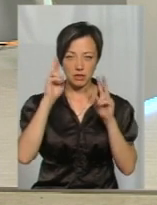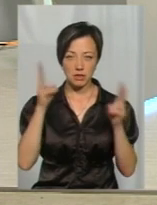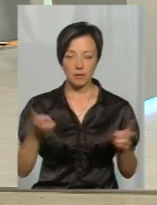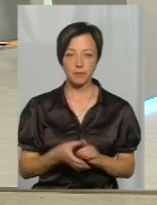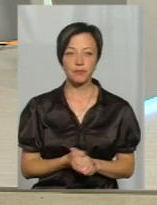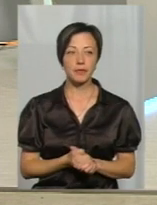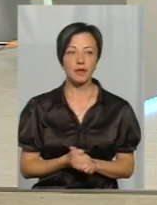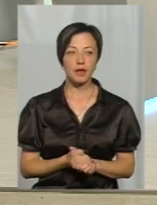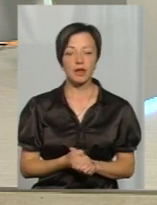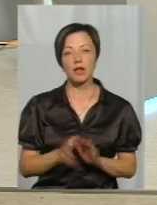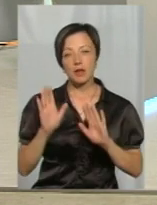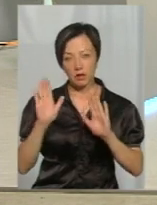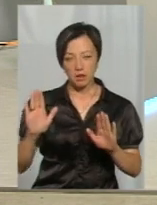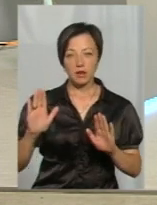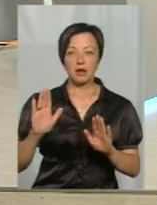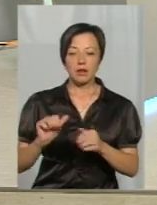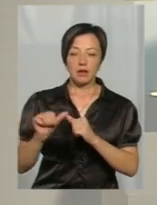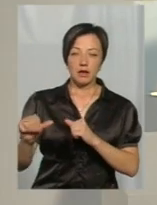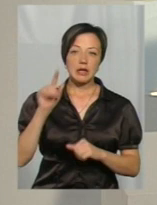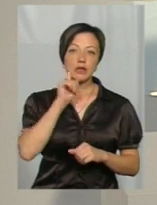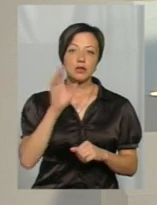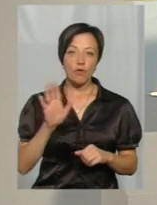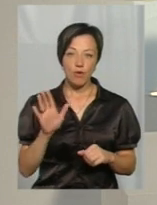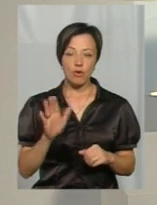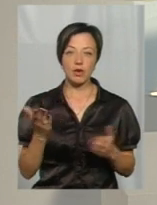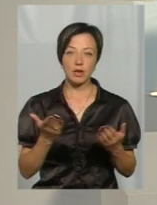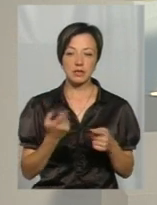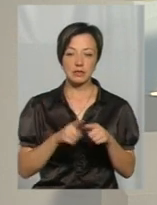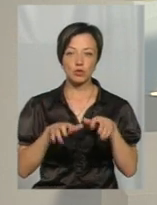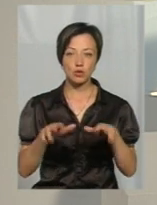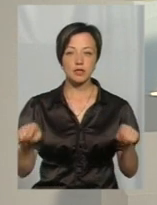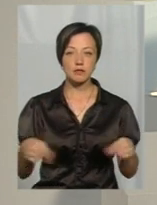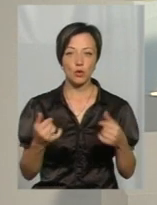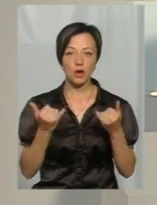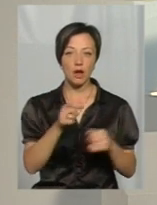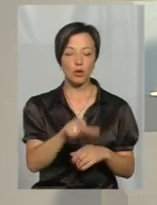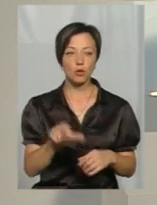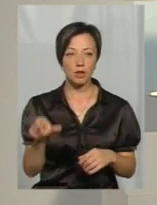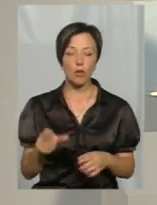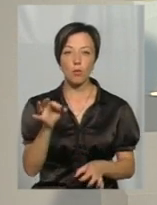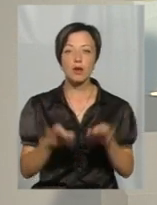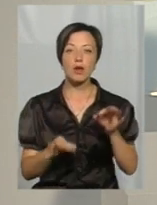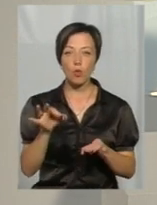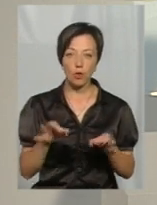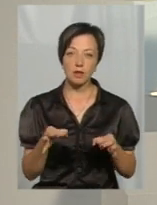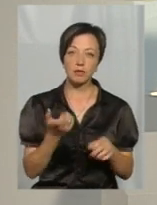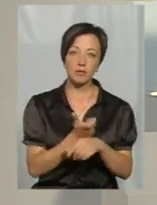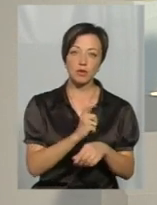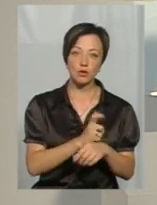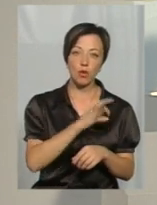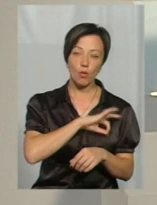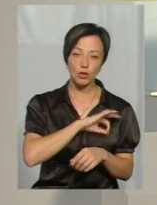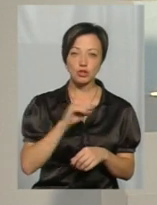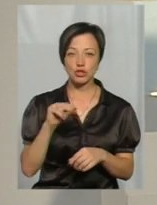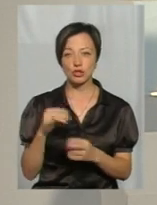А коли от дещо абстрагуватися від того дискомфорту, який ці жучки створюють для людей, от у природі від них все ж таки більше